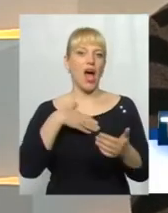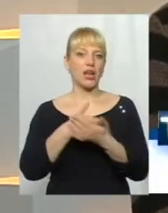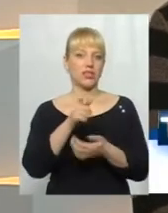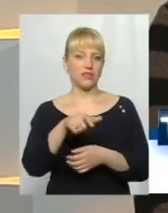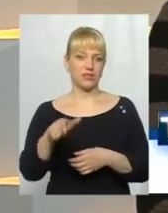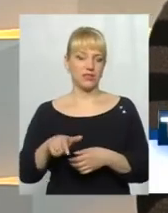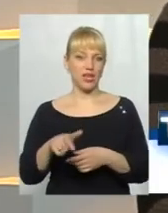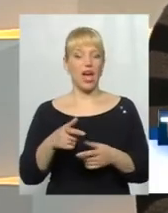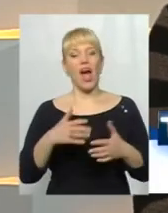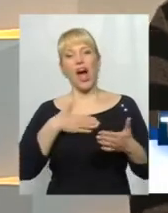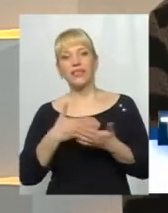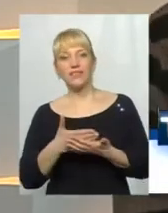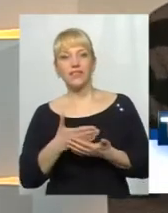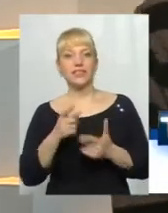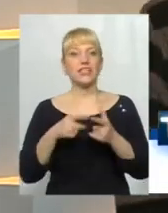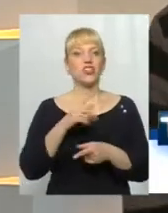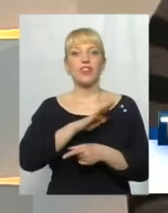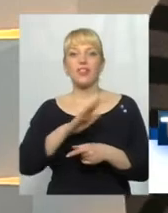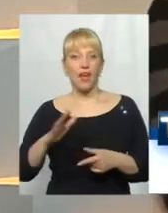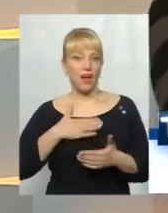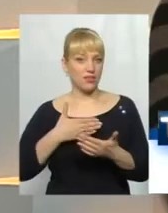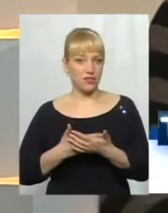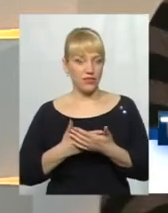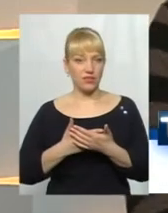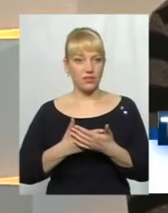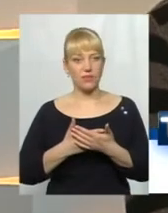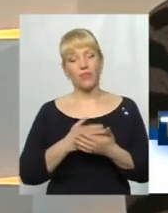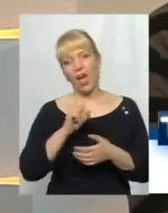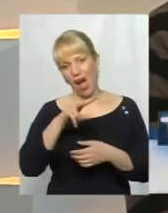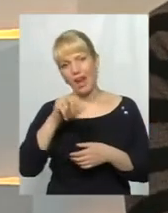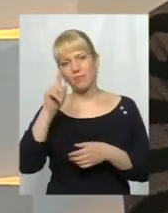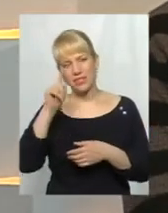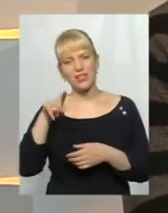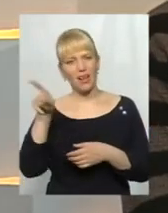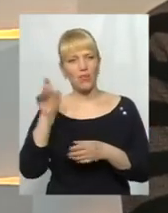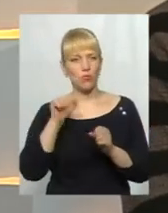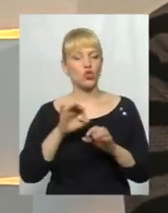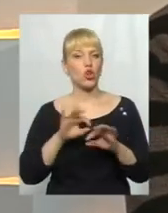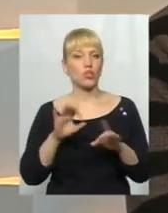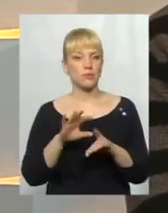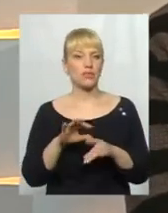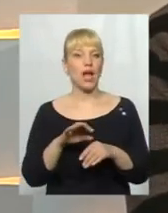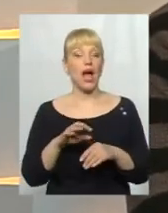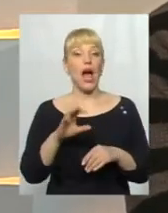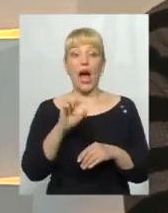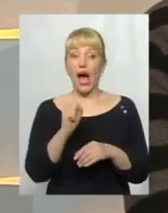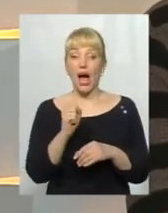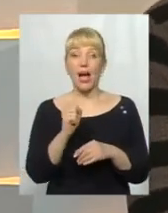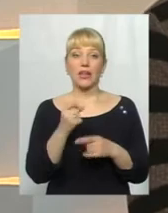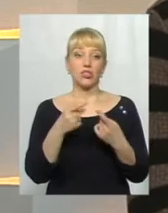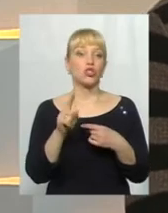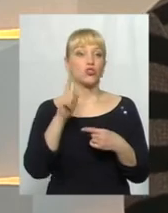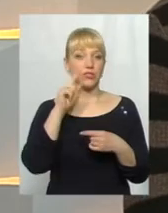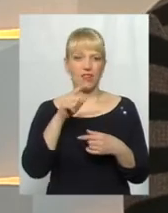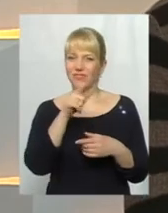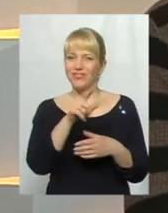активісти чи не активісти, це більше, він знає, він може розповісти там. За одного. За одного, так. А за іншого ми знаємо, що він